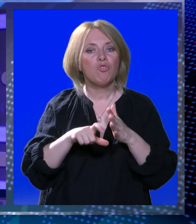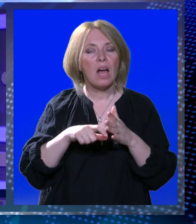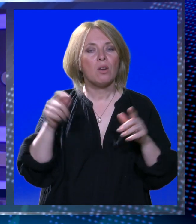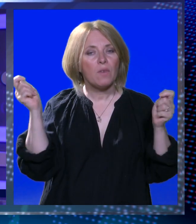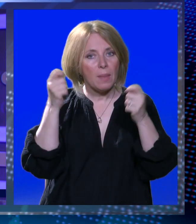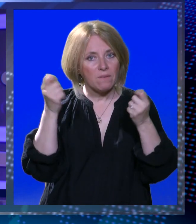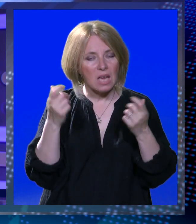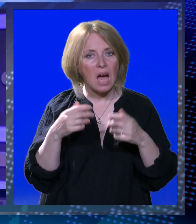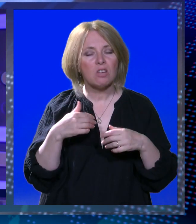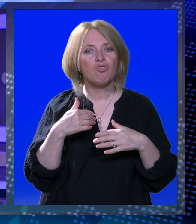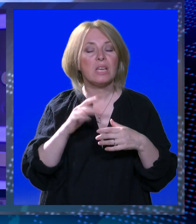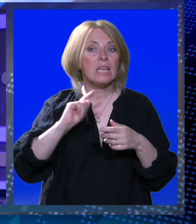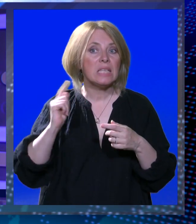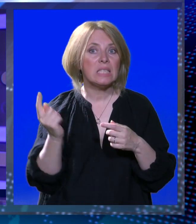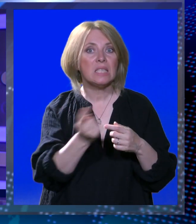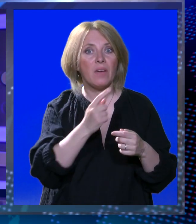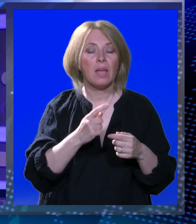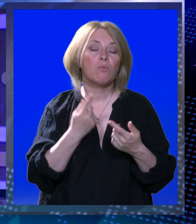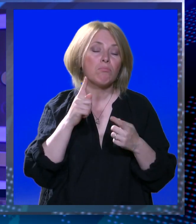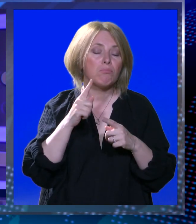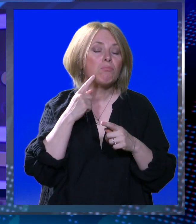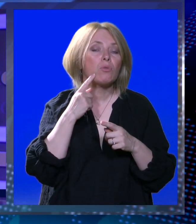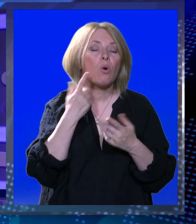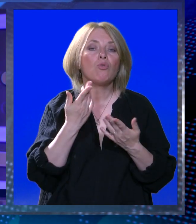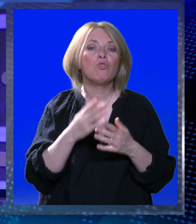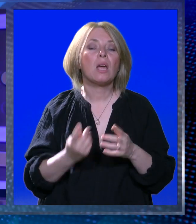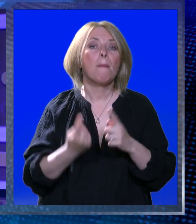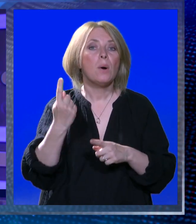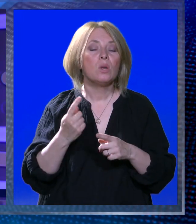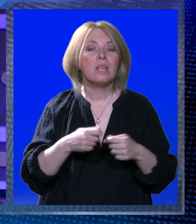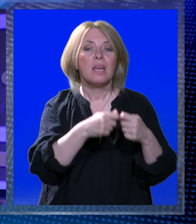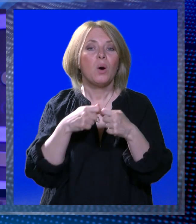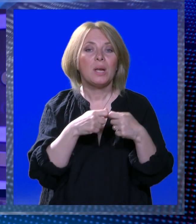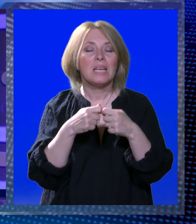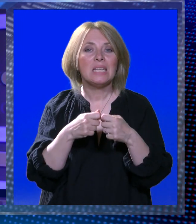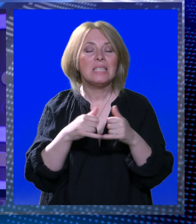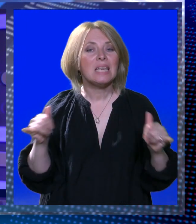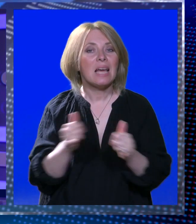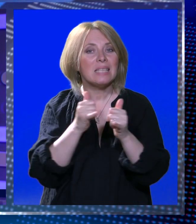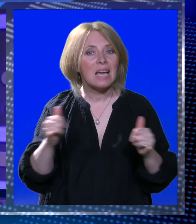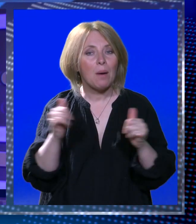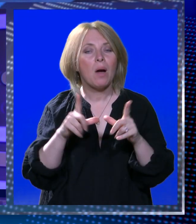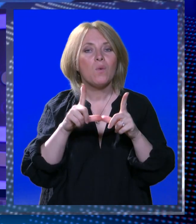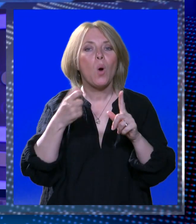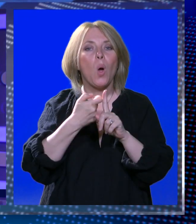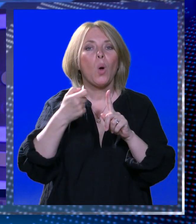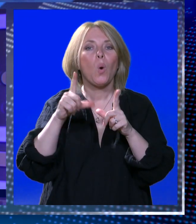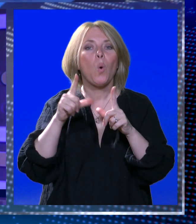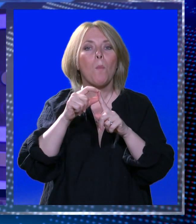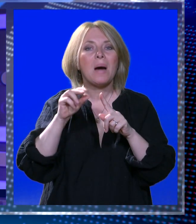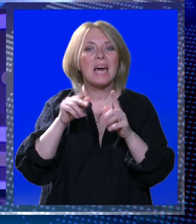čanove, navijače, ali i sve koji će to tek postati, organizira zabavu u kuparima s notom